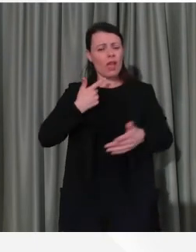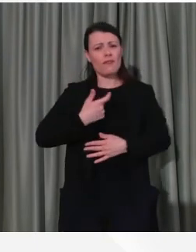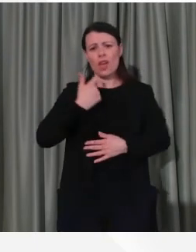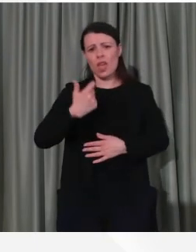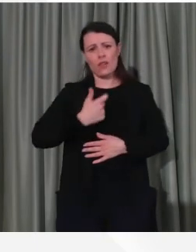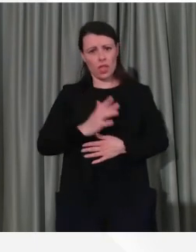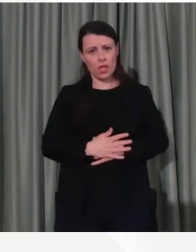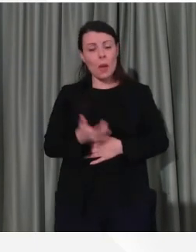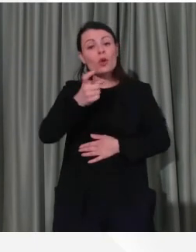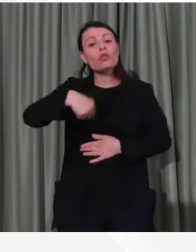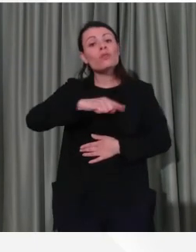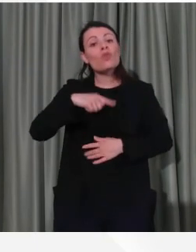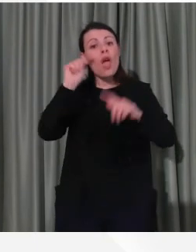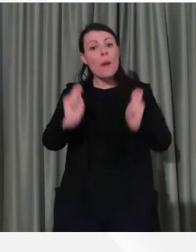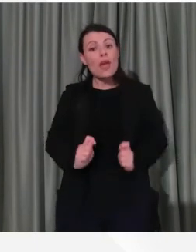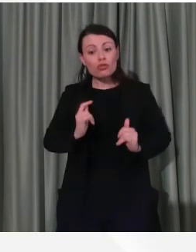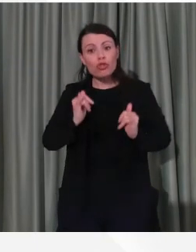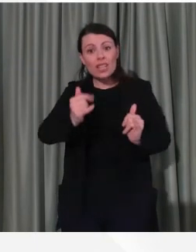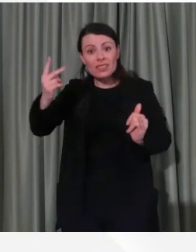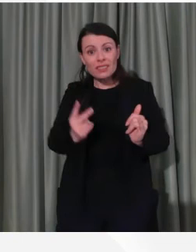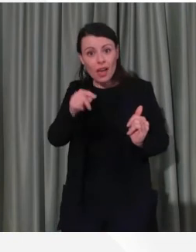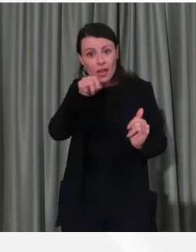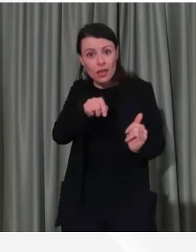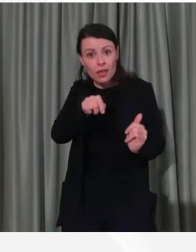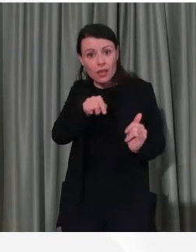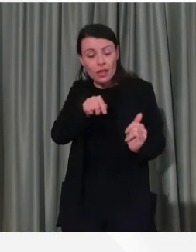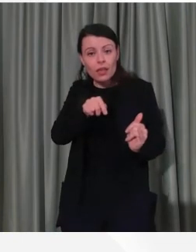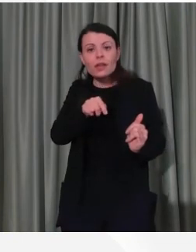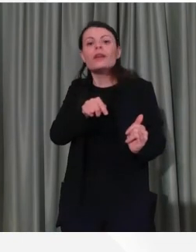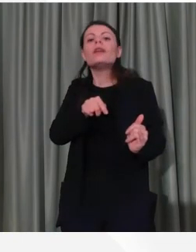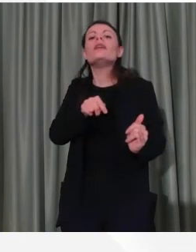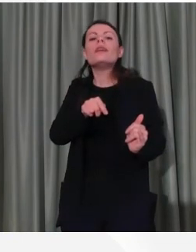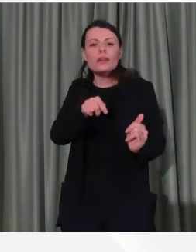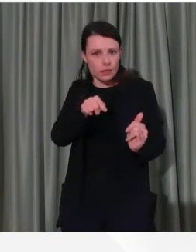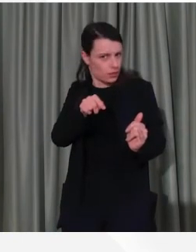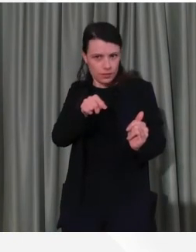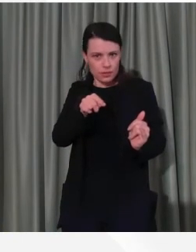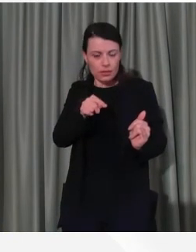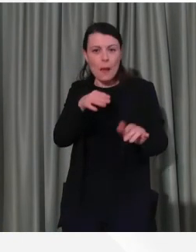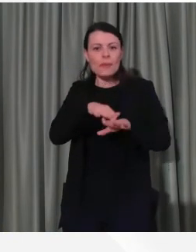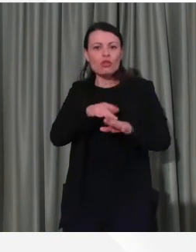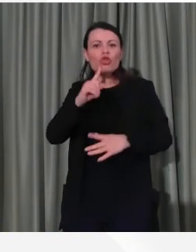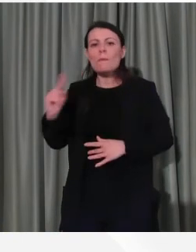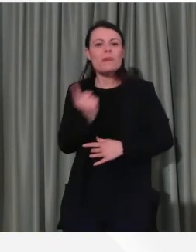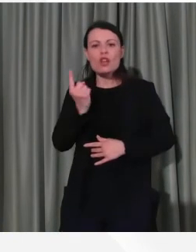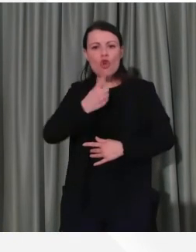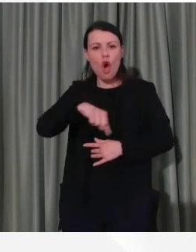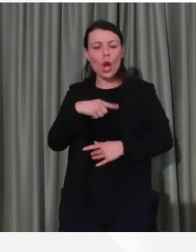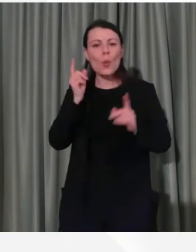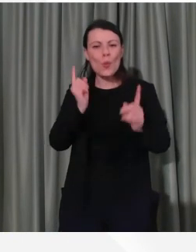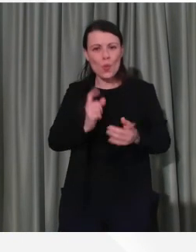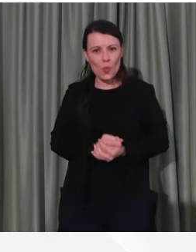uscire da questa emergenza il sistema migliore che abbiamo è quello che tutti